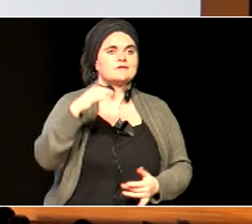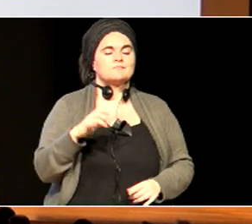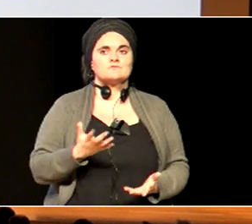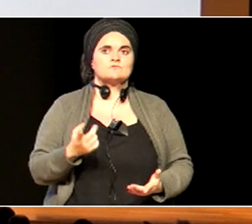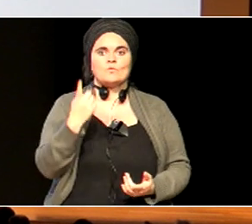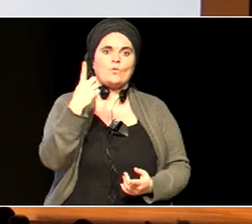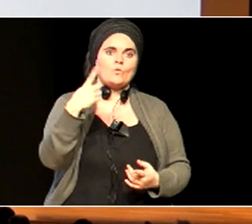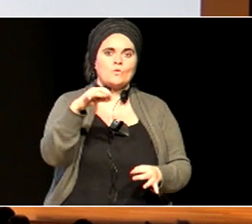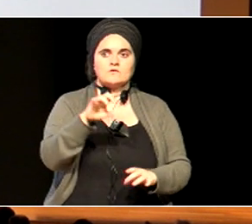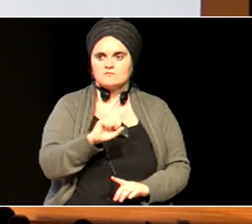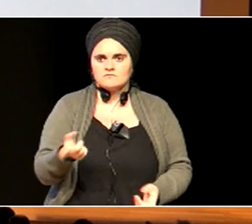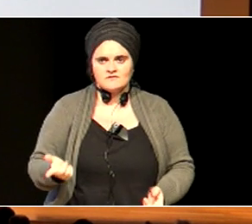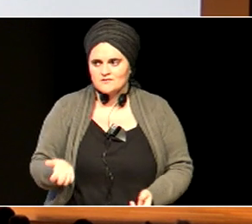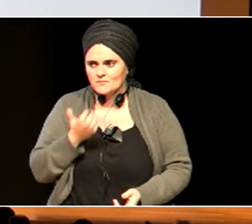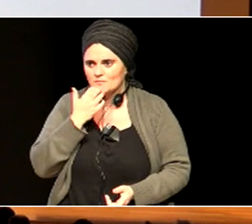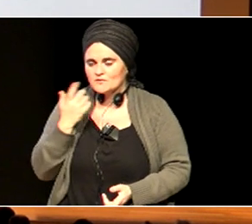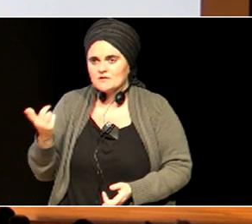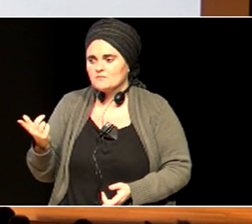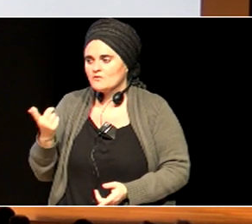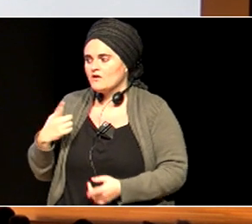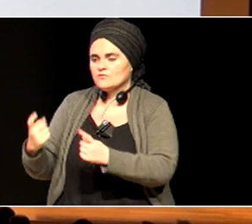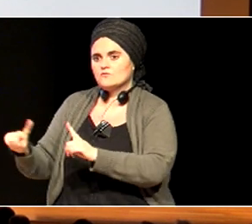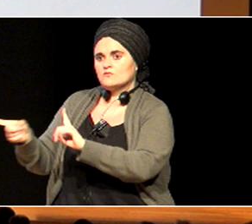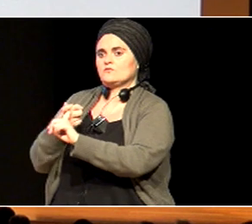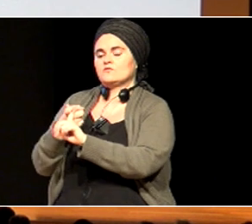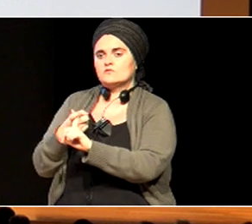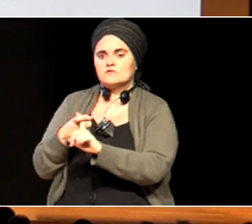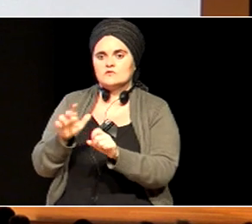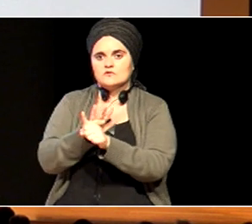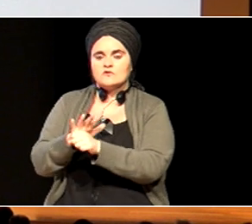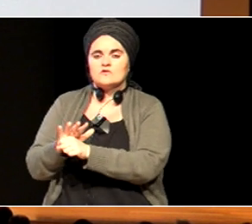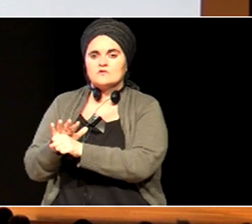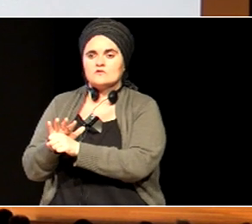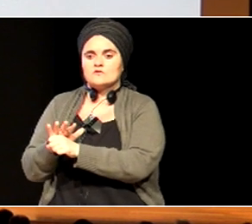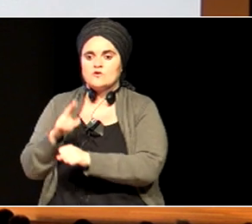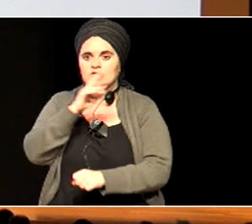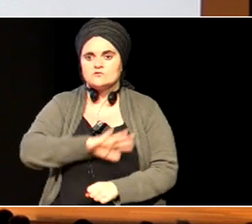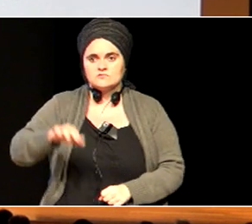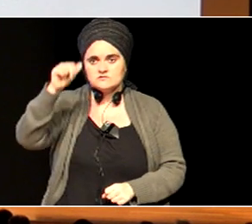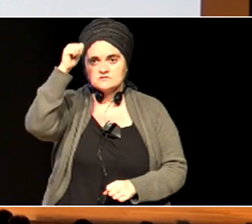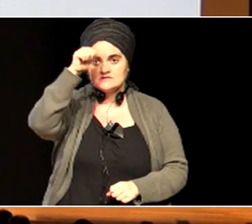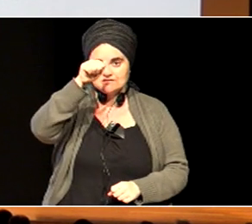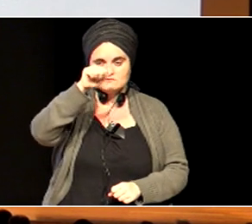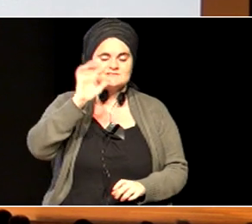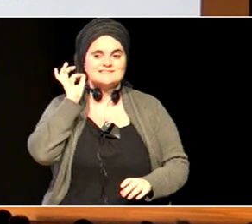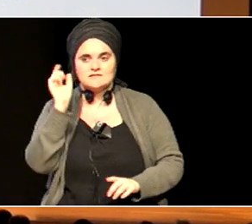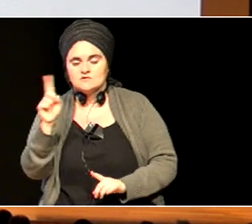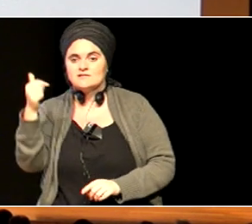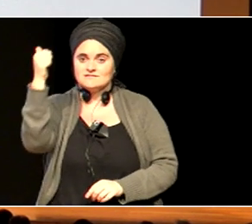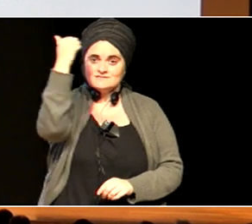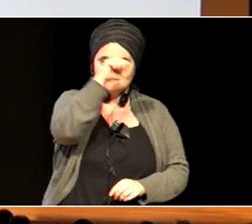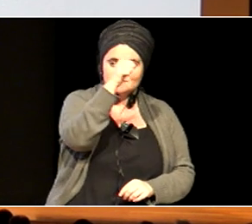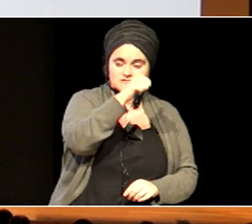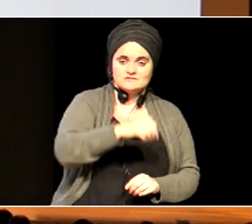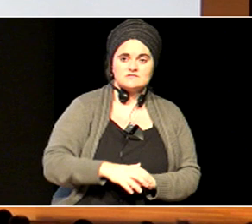daude, hor badaukagu, adibideziz identifikatuta, leku guztietan, umeak mutilek, eta ez neskak, hor badau lan egiteko,